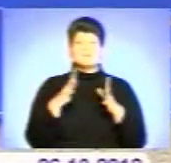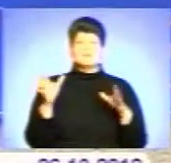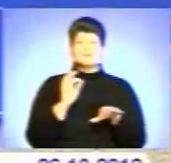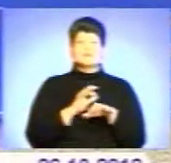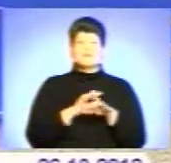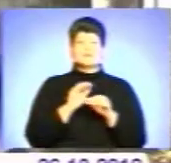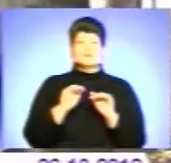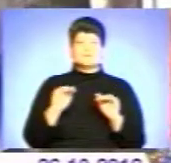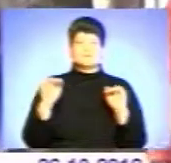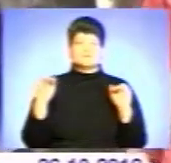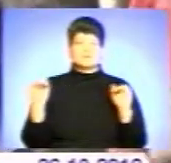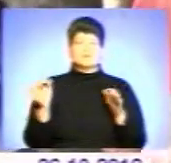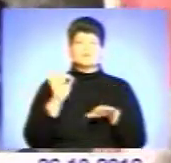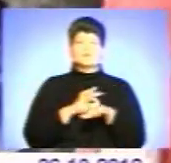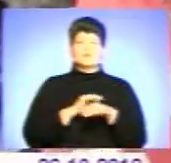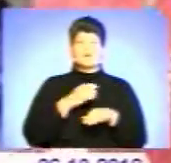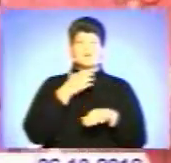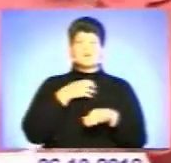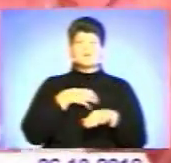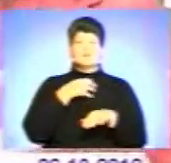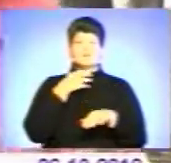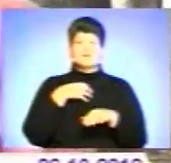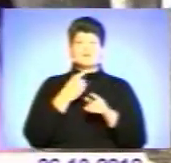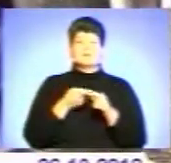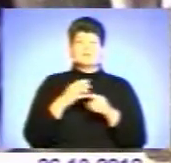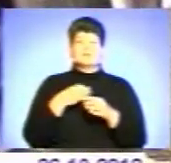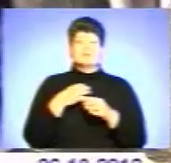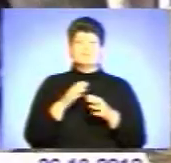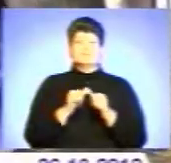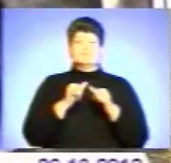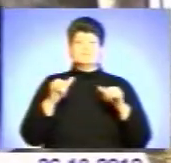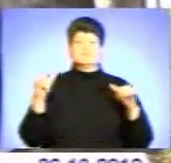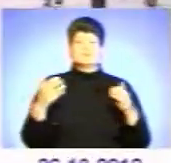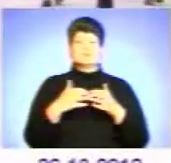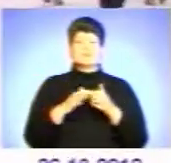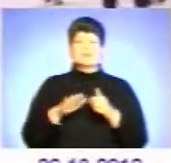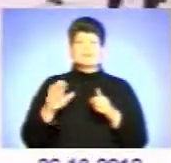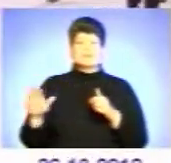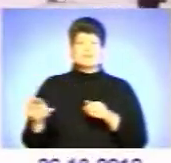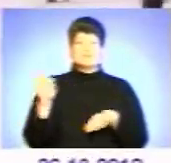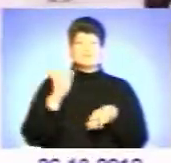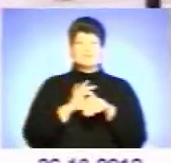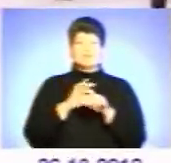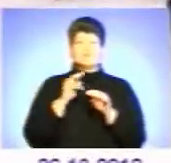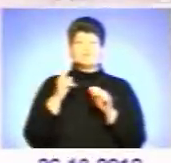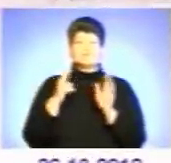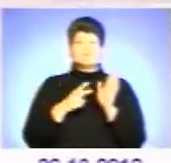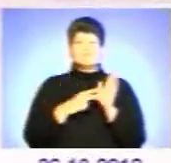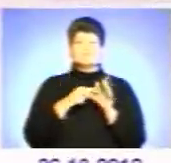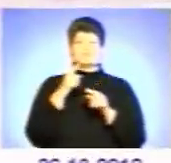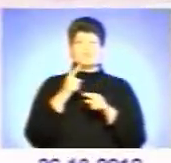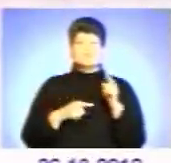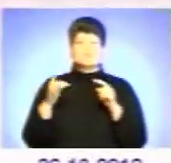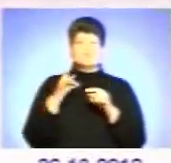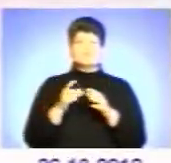Захворювання органів дихання – чи не найпоширеніші серед дітей. Статистика свідчить, вони хворіють у 7,5 разів частіше, ніж